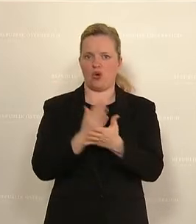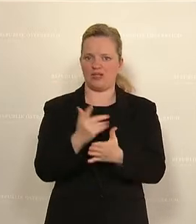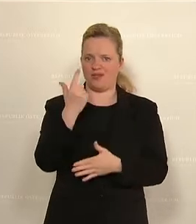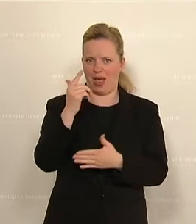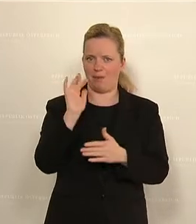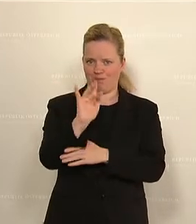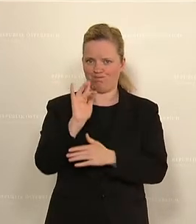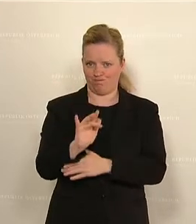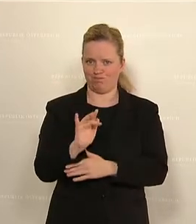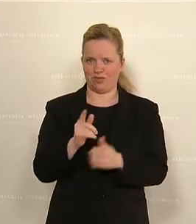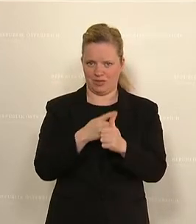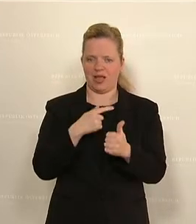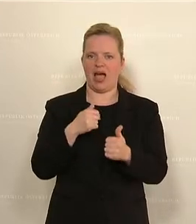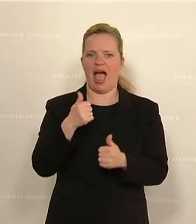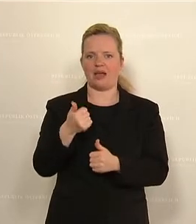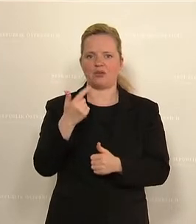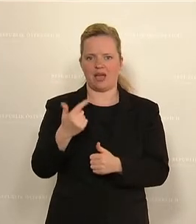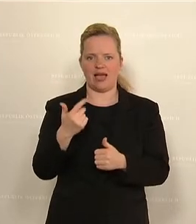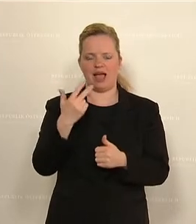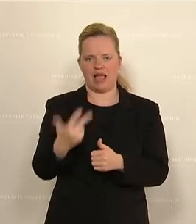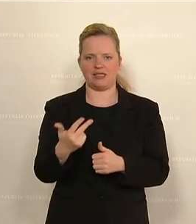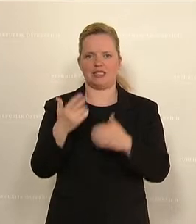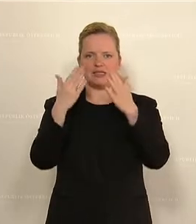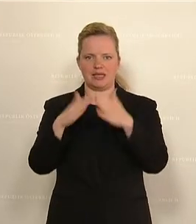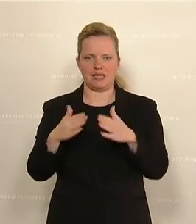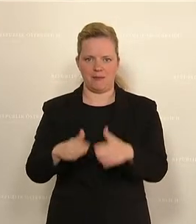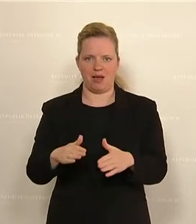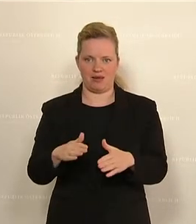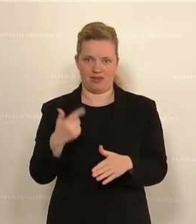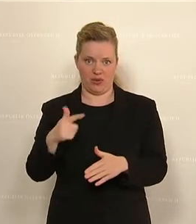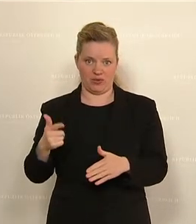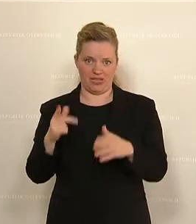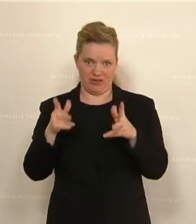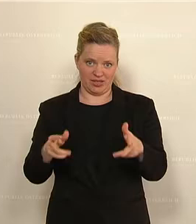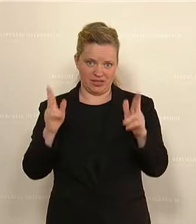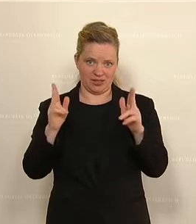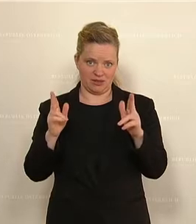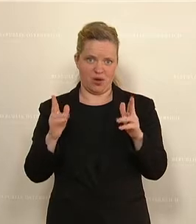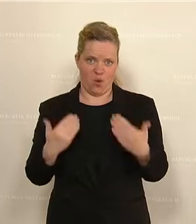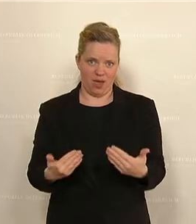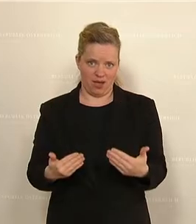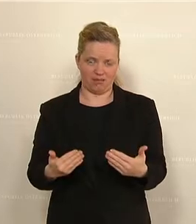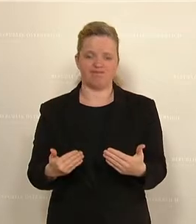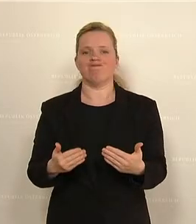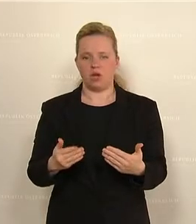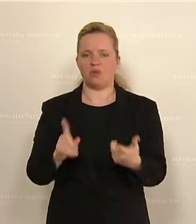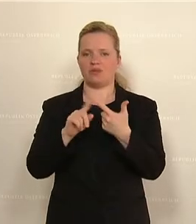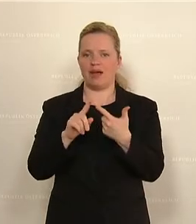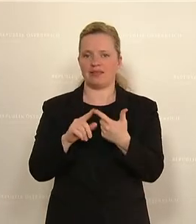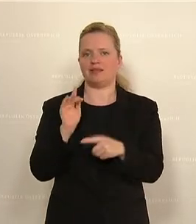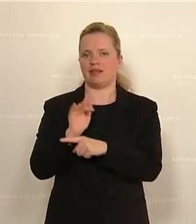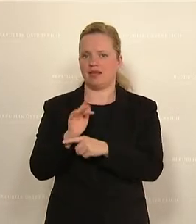Gesetz befristet ist mit 31.12.2022, das heißt heuer. Und zweitens, dass unterschieden wird